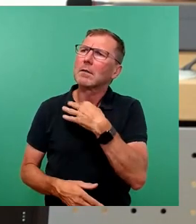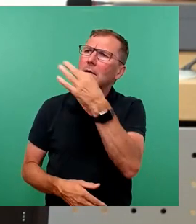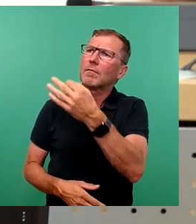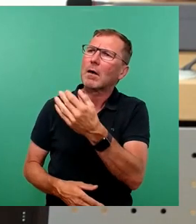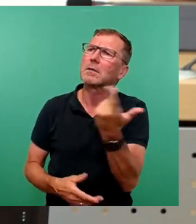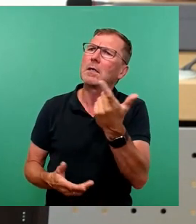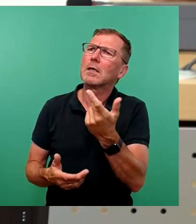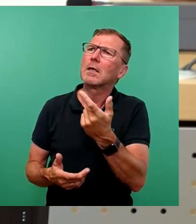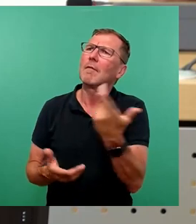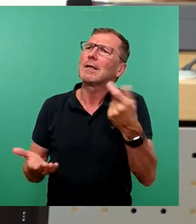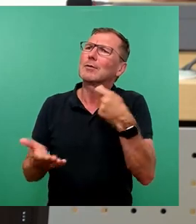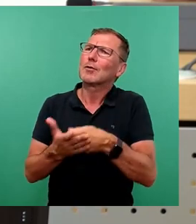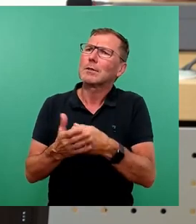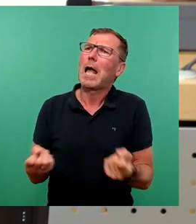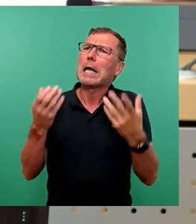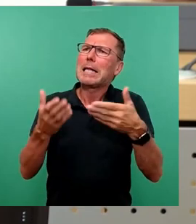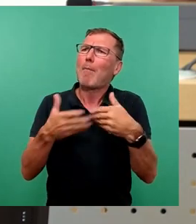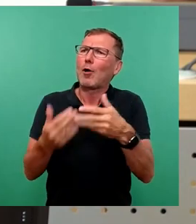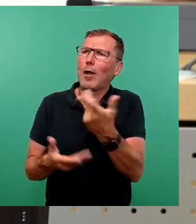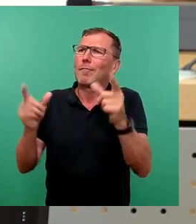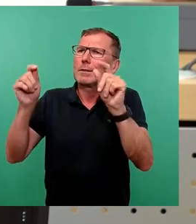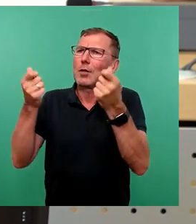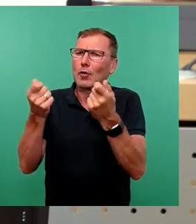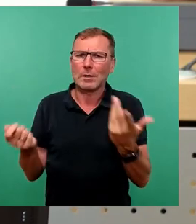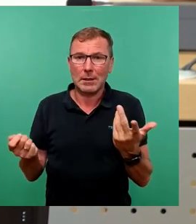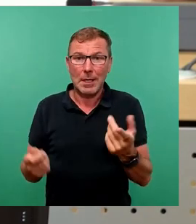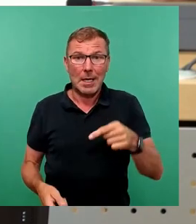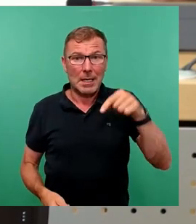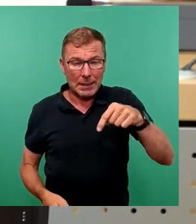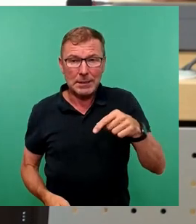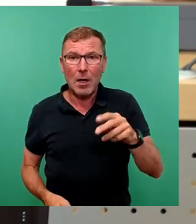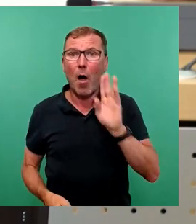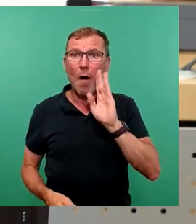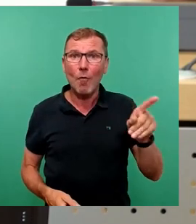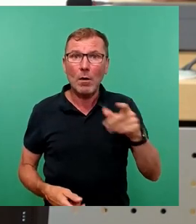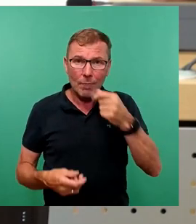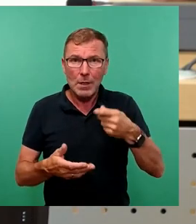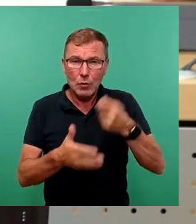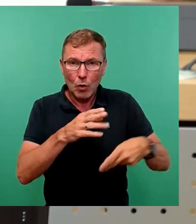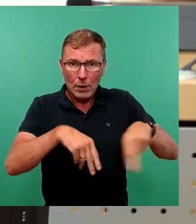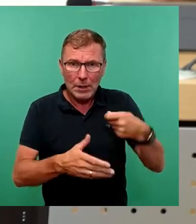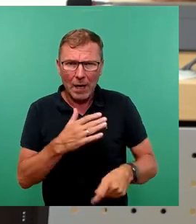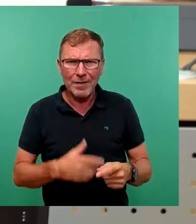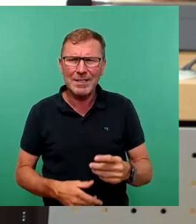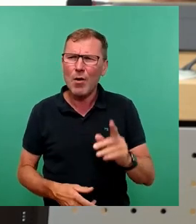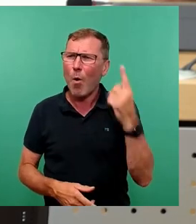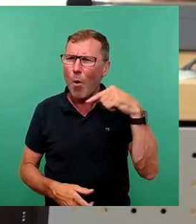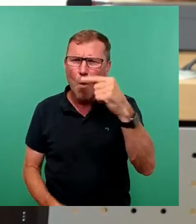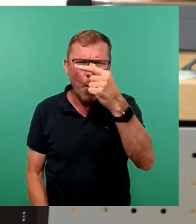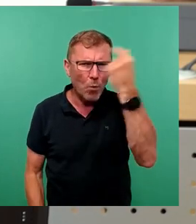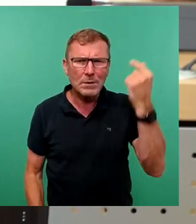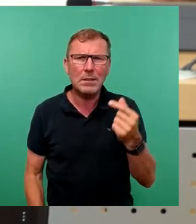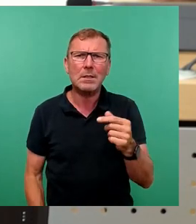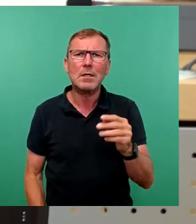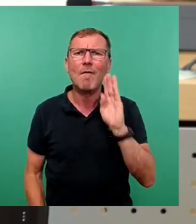uns überhaupt kosten wird. Und jetzt wollen Sie auch noch die Vonovia-Wohnung zurückkaufen. Völlig sinnfrei das Ganze, weil wir damit